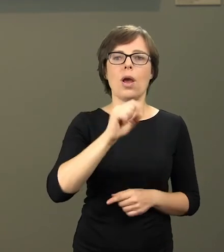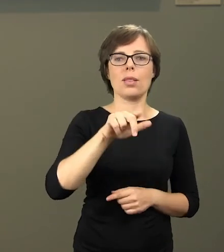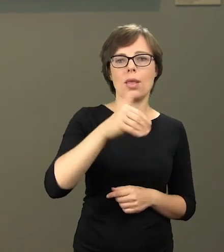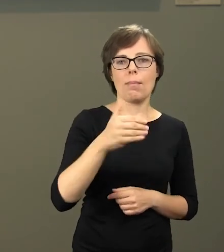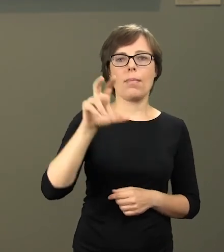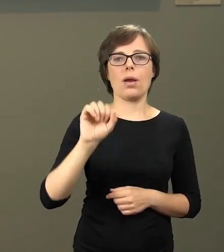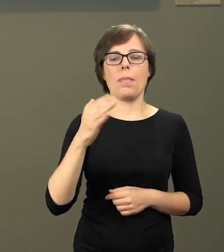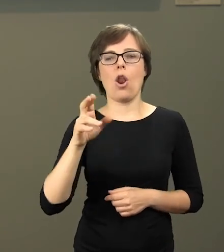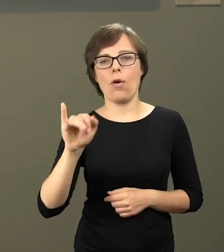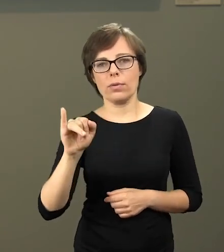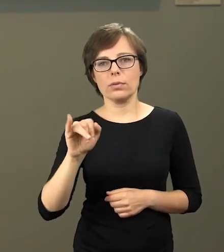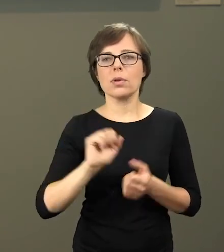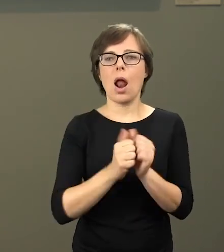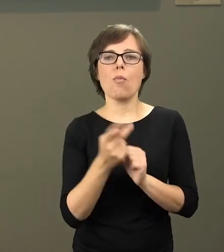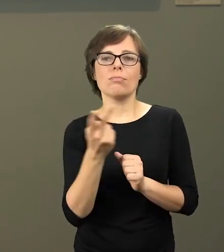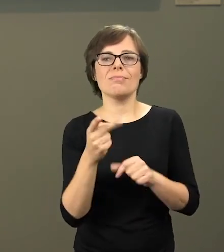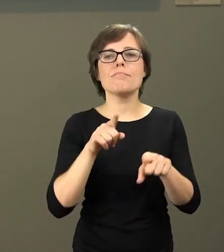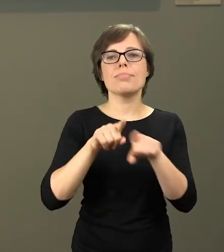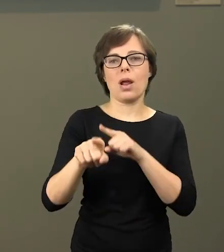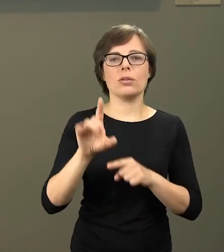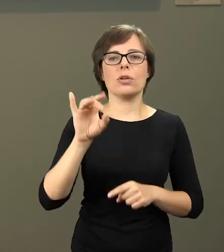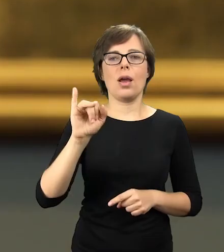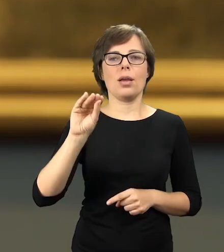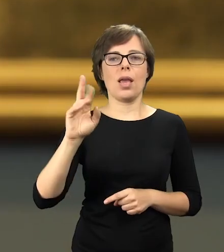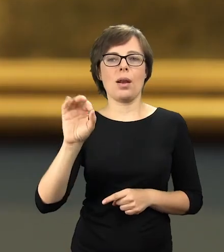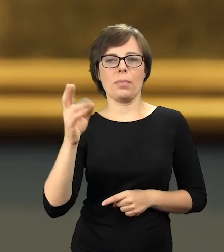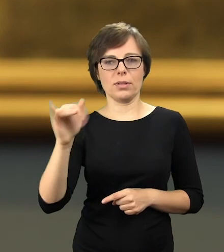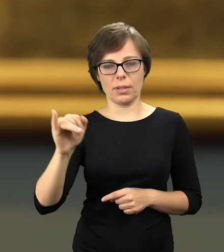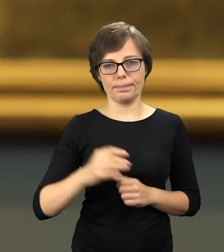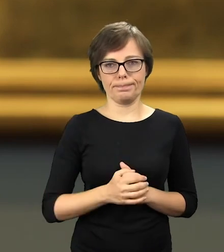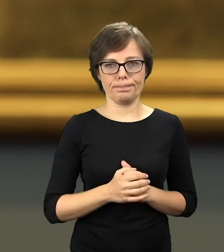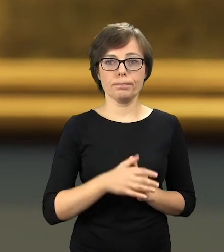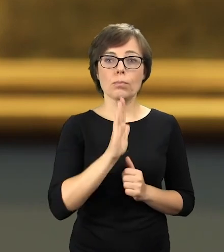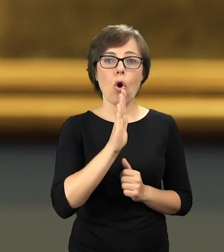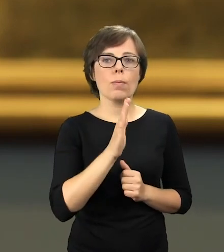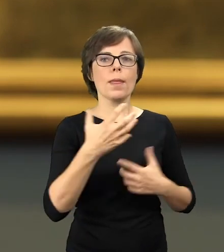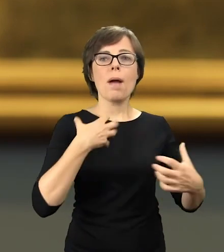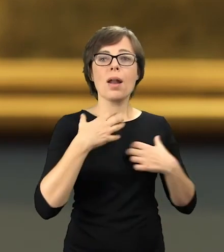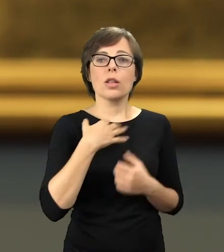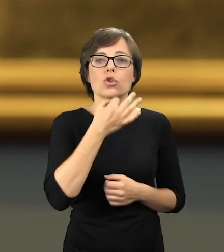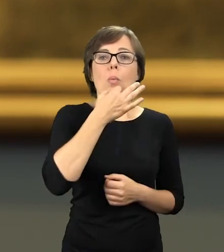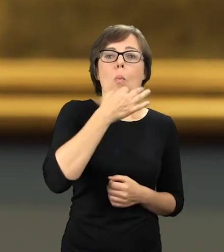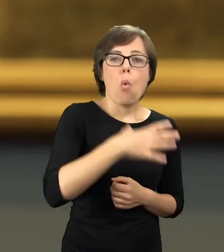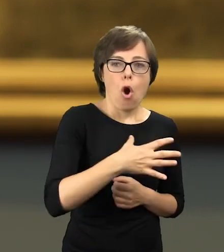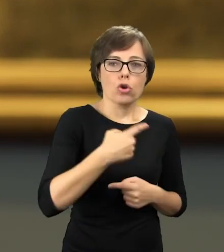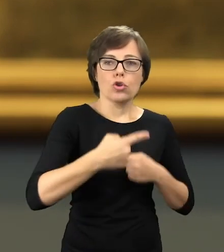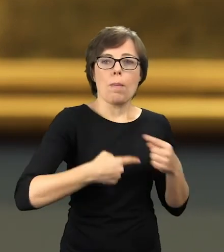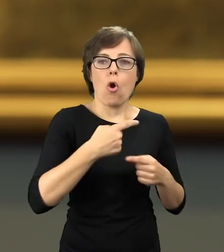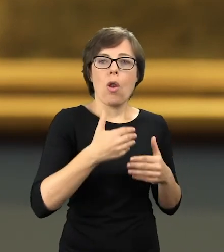Adam Chmielowski czy bracia Gierymscy. Dla następnego pokolenia